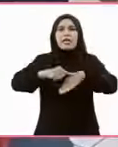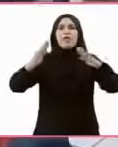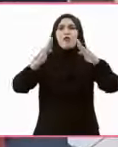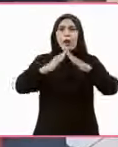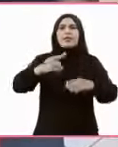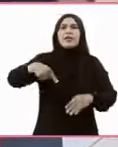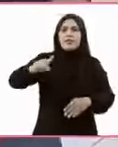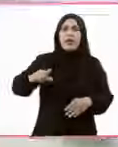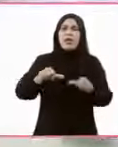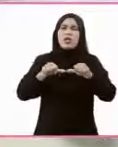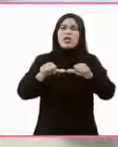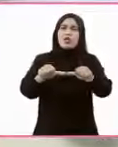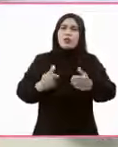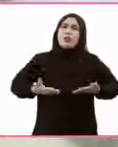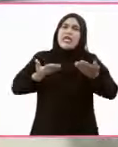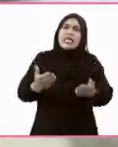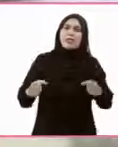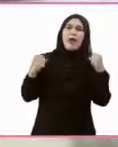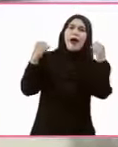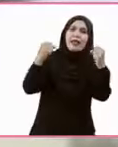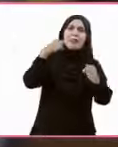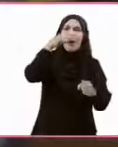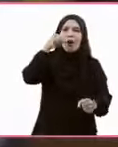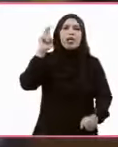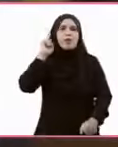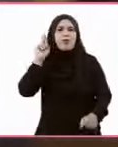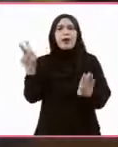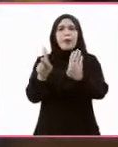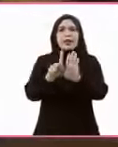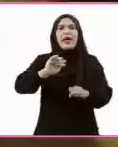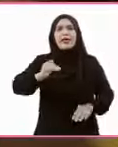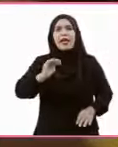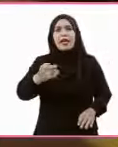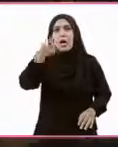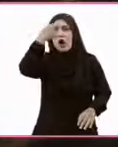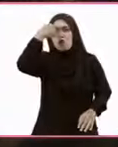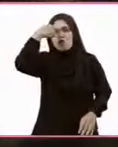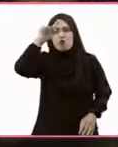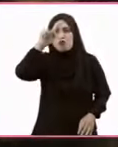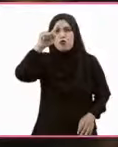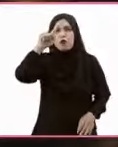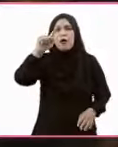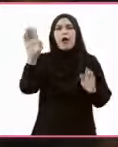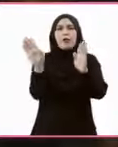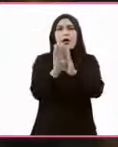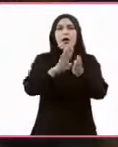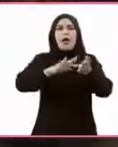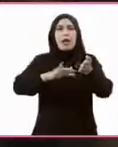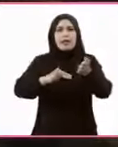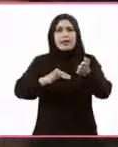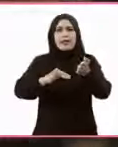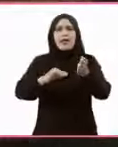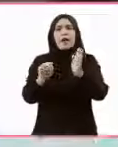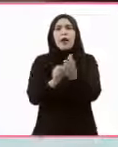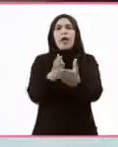di rumah saja Teruskan memberikan semangat Bapak dan Ibu kepada anak-anak Untuk melaksanakan